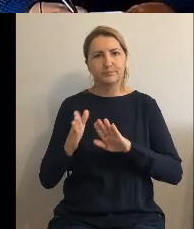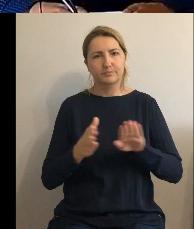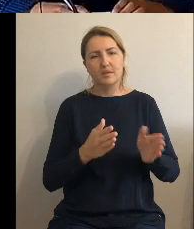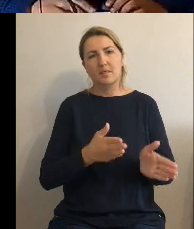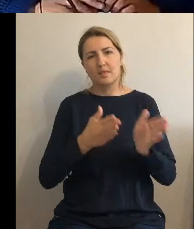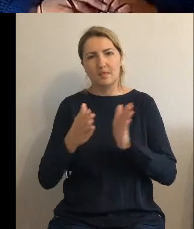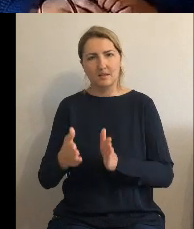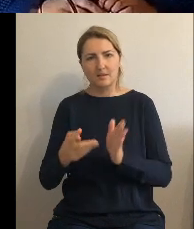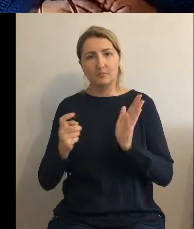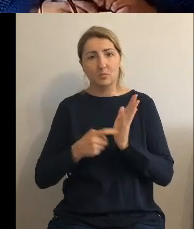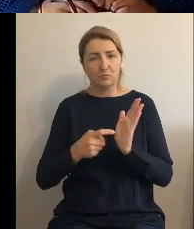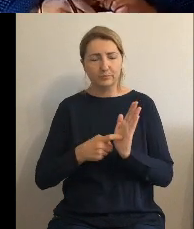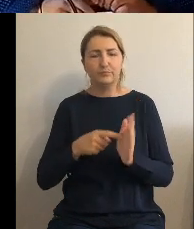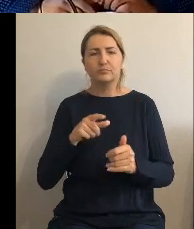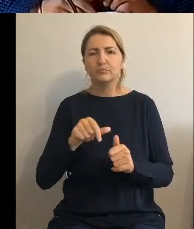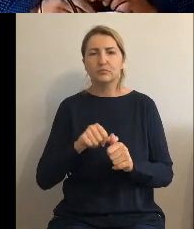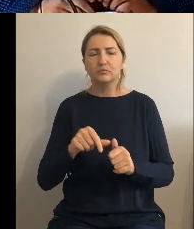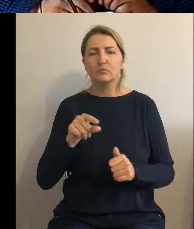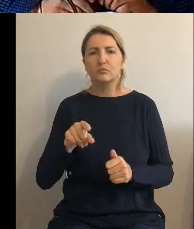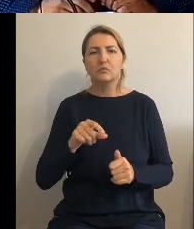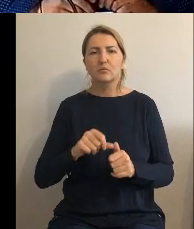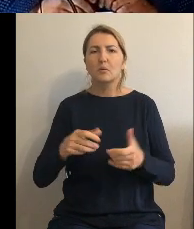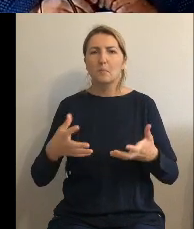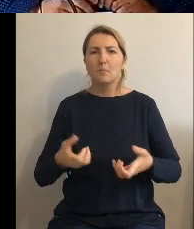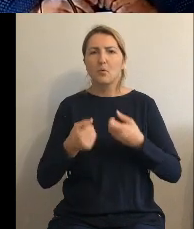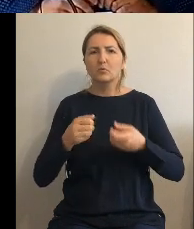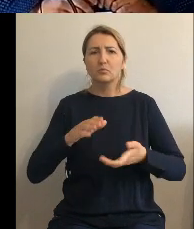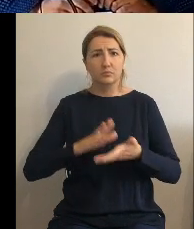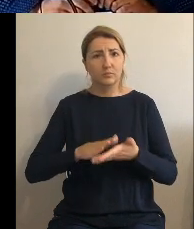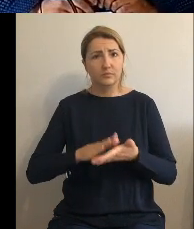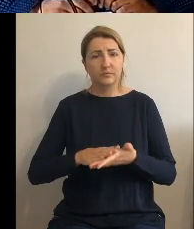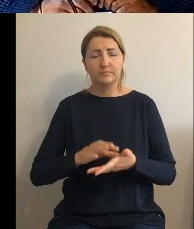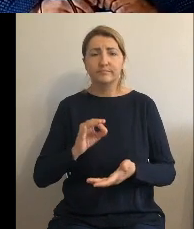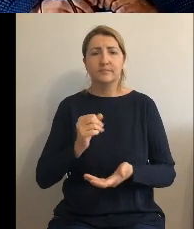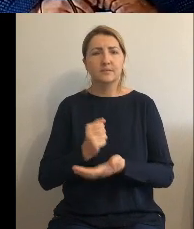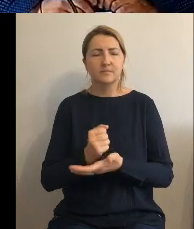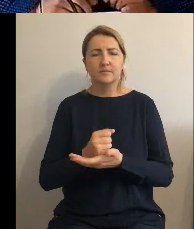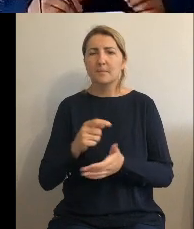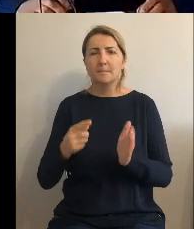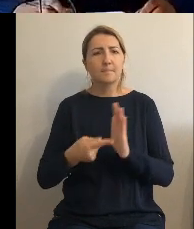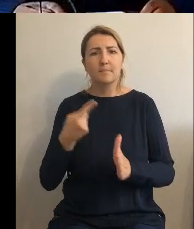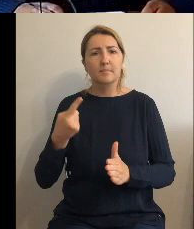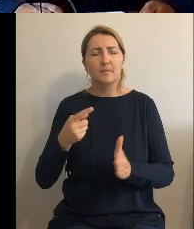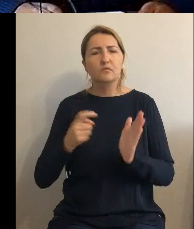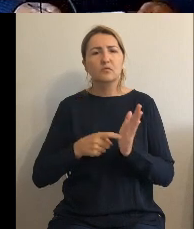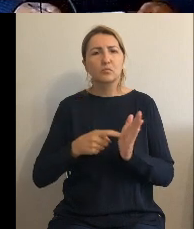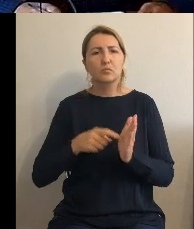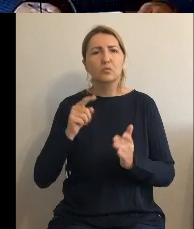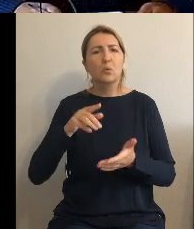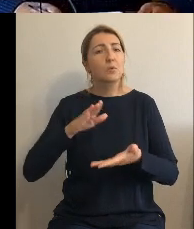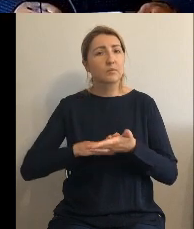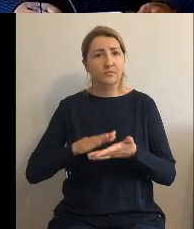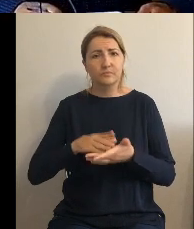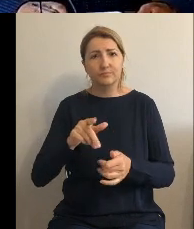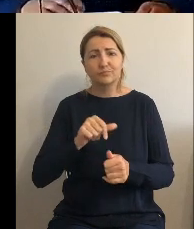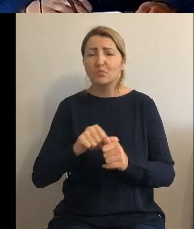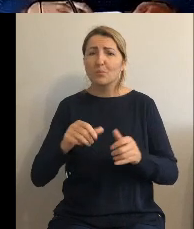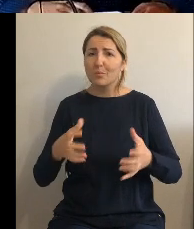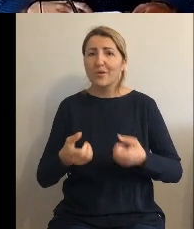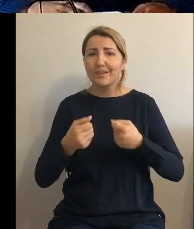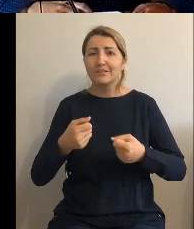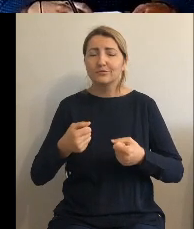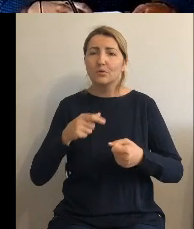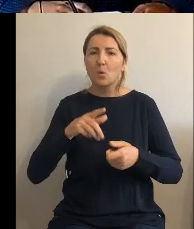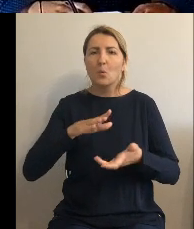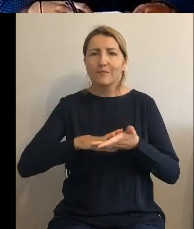podjęcia uchwał w sprawie. Pierwszym punktem uchwały, który będziemy dzisiaj procedować, jest podjęcie uchwały w sprawie